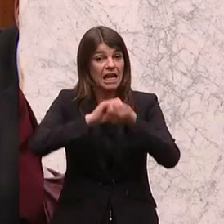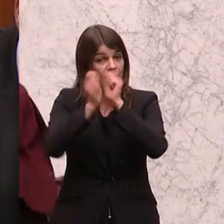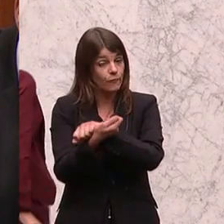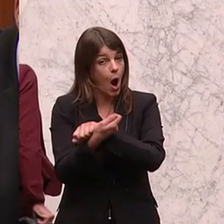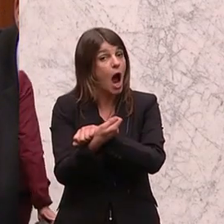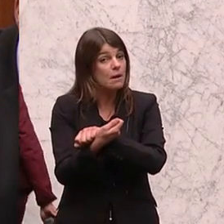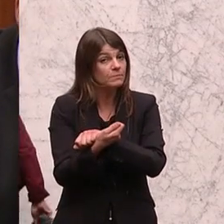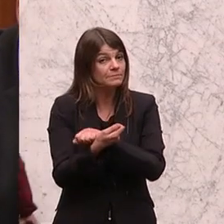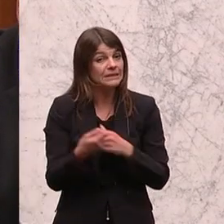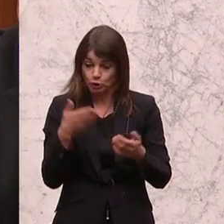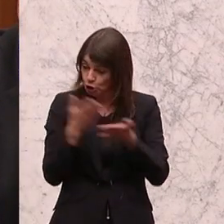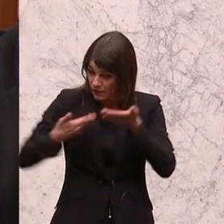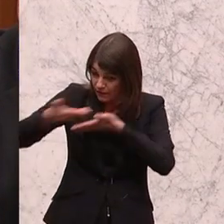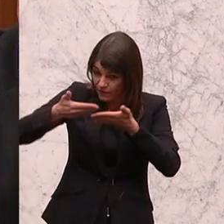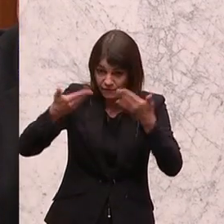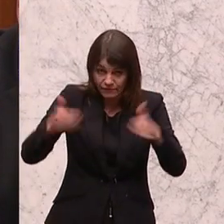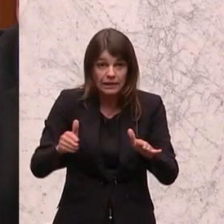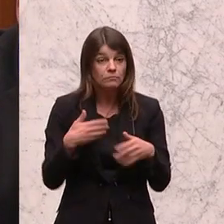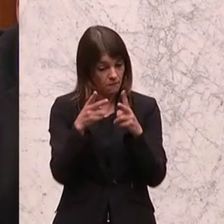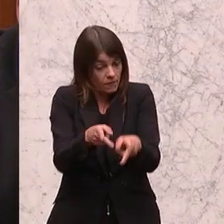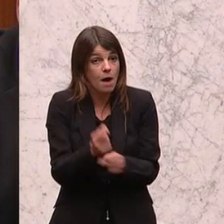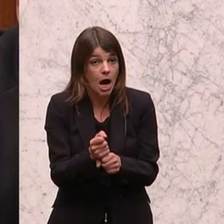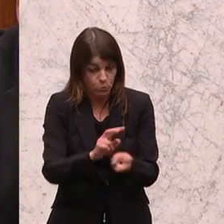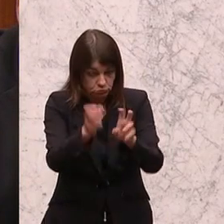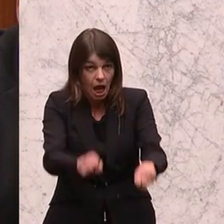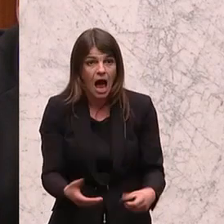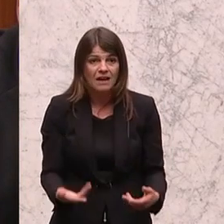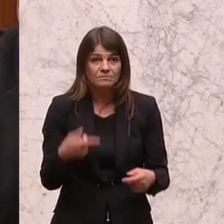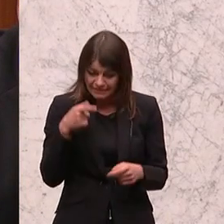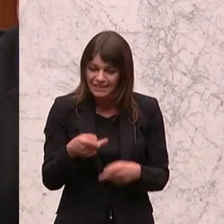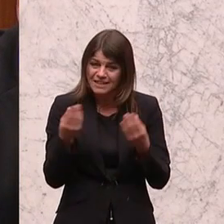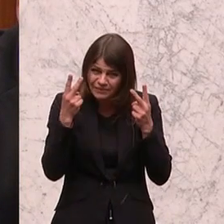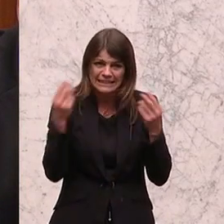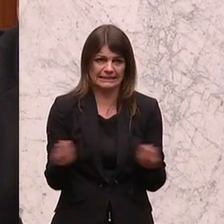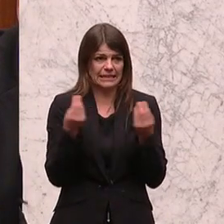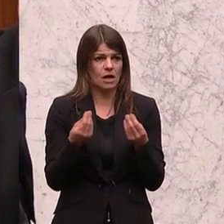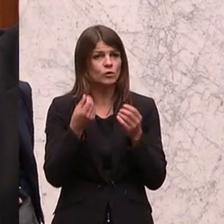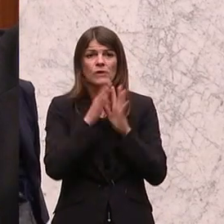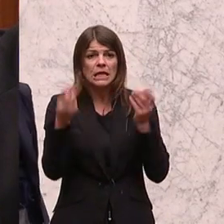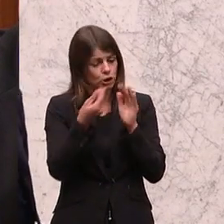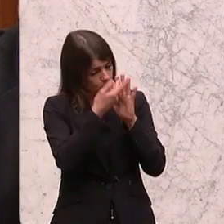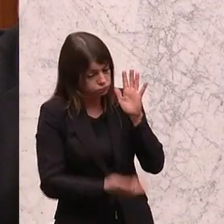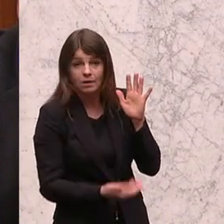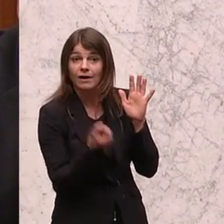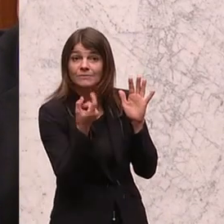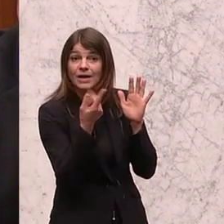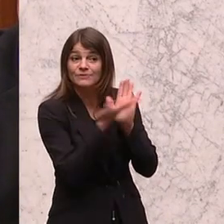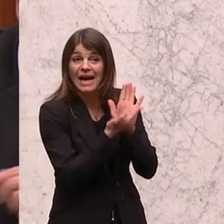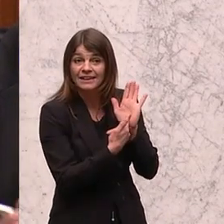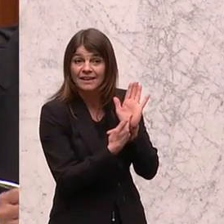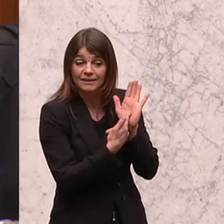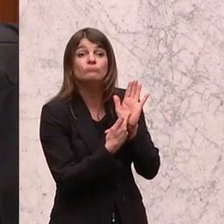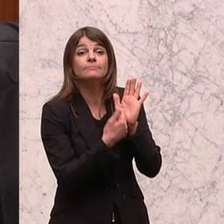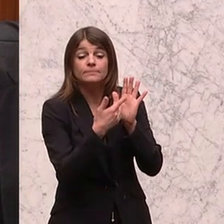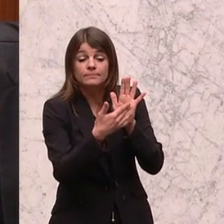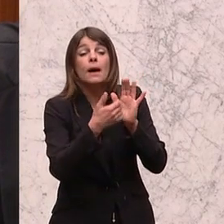Studienbeihilfereform, die auch ausverhandelt ist, auch verwirklichen. Und das ist das, worum es geht. Es sind so viele Dinge eigentlich schon so gut wie fertig, die man nur